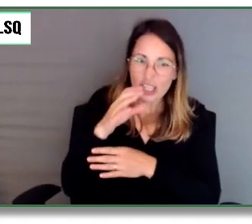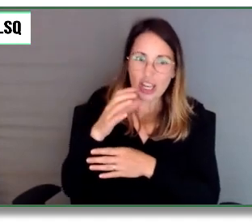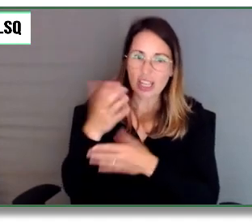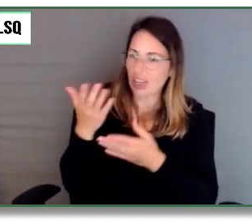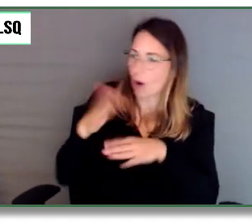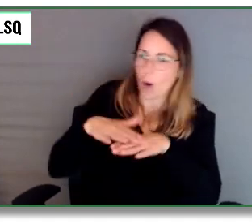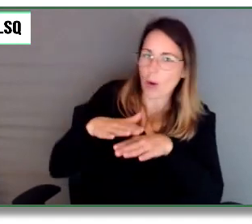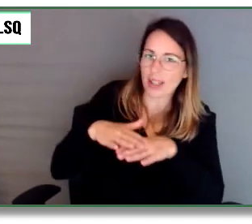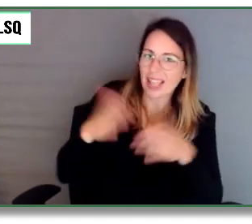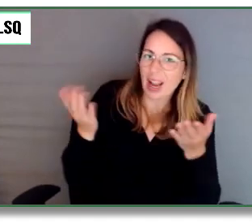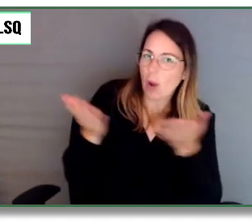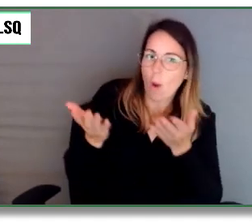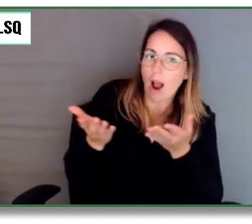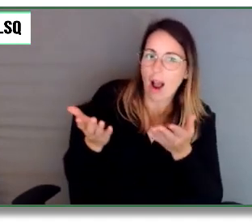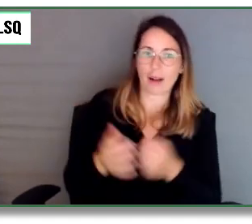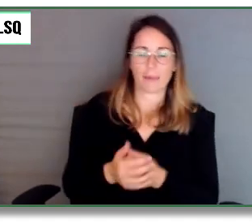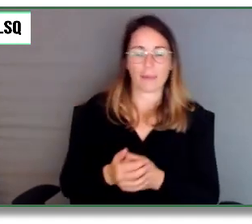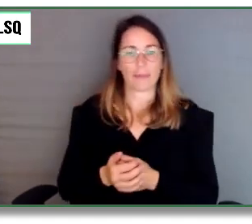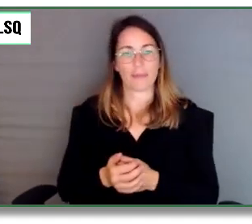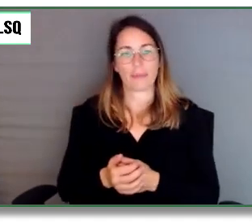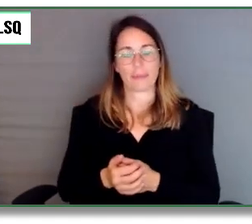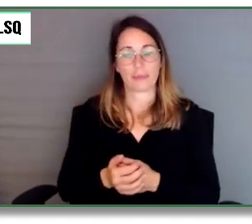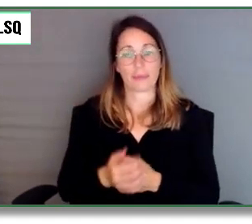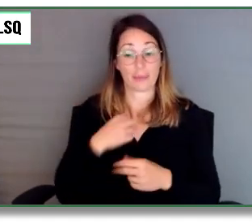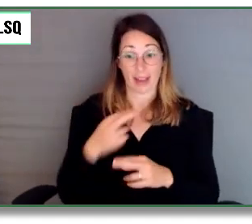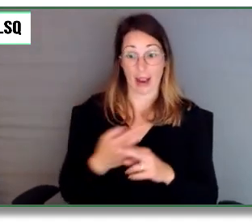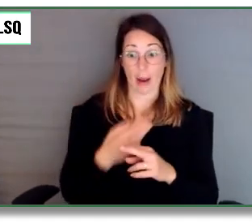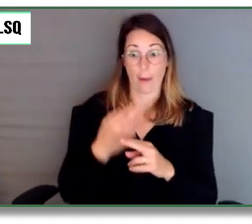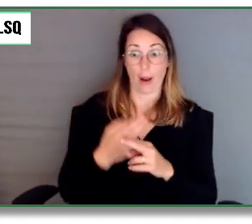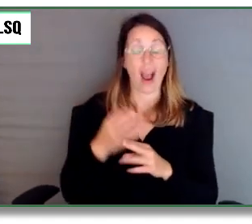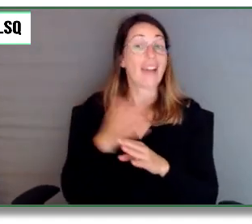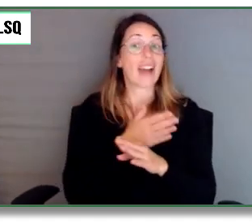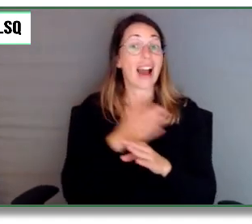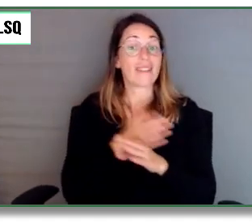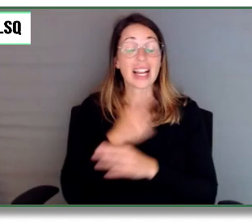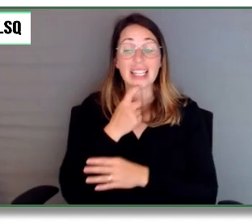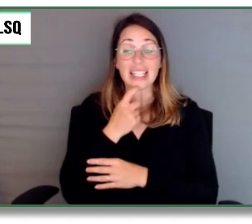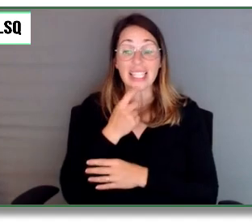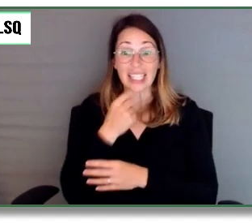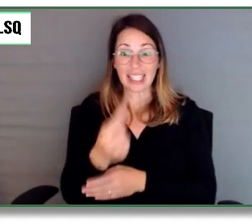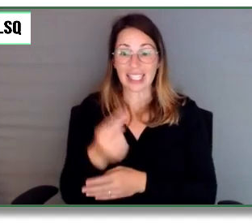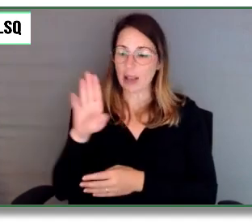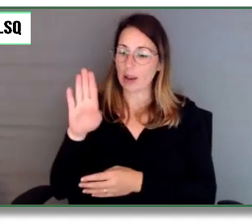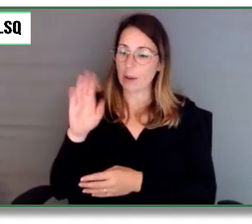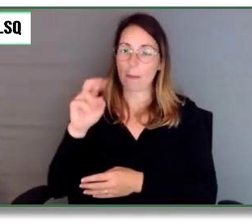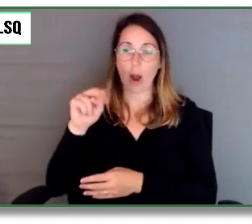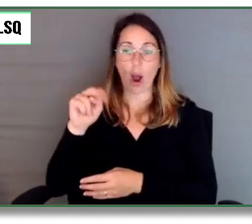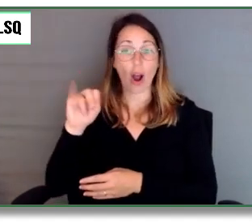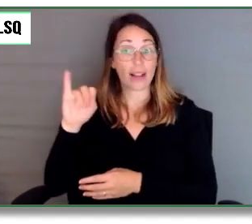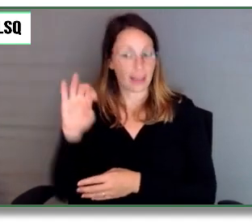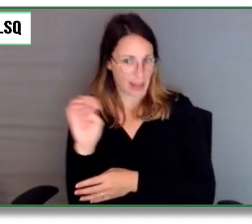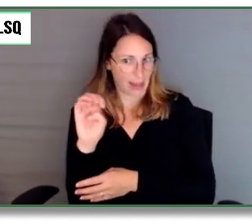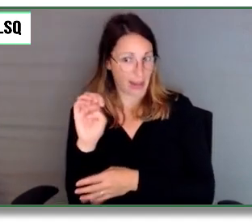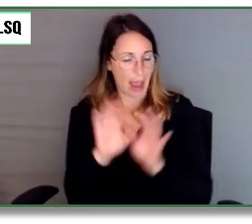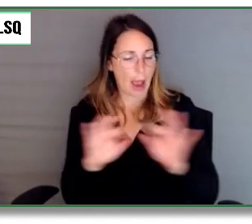Je pense que Bonnie l'a mentionné plus tôt aujourd'hui, l'importance de comprendre qu'il n pas de solution unique.